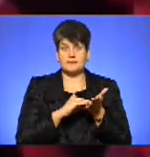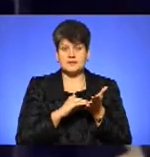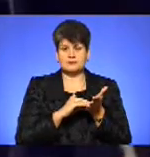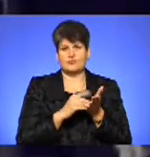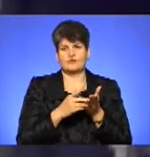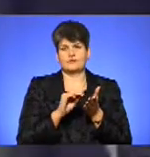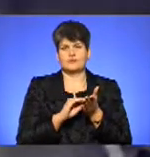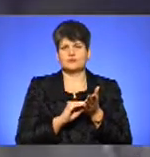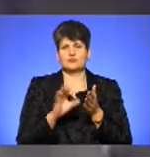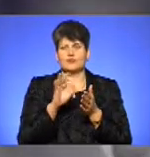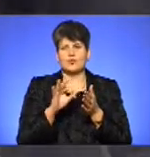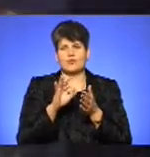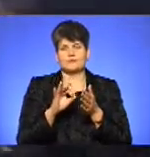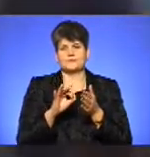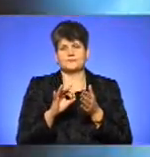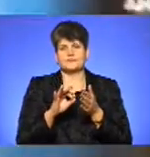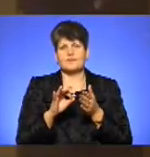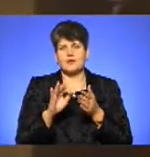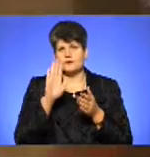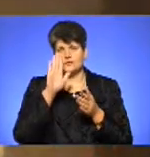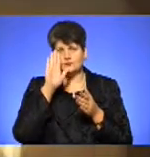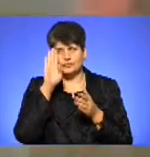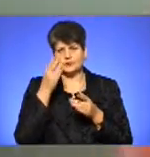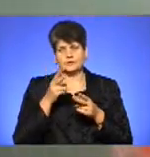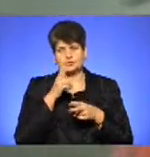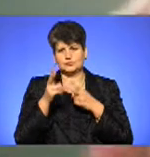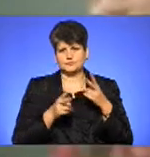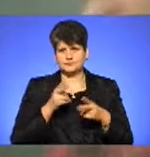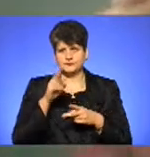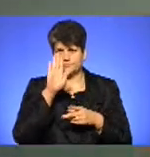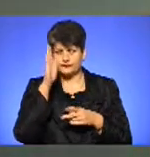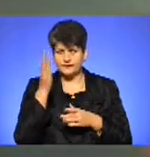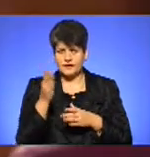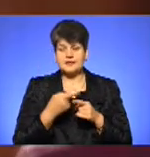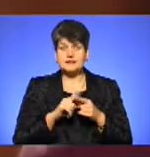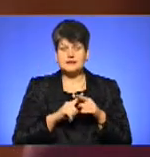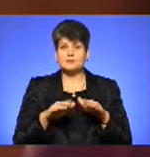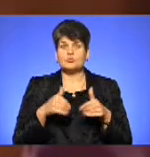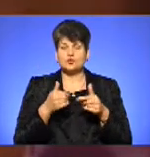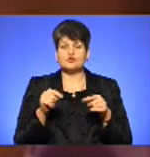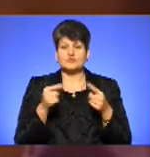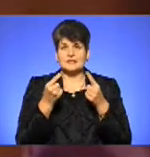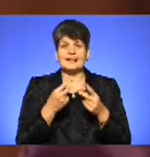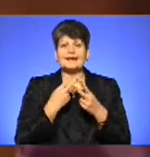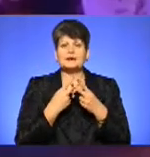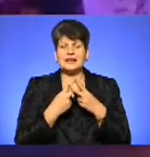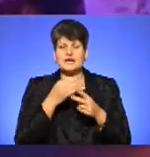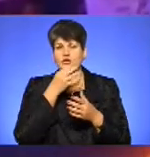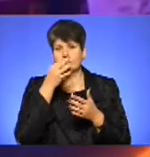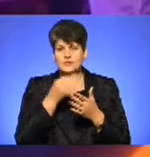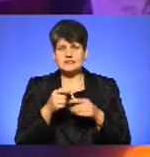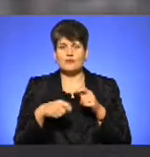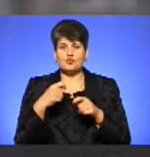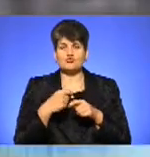окупацію українських територій. Автори законопроекту пропонують встановити кримінальну відповідальність за порушення викладених ними